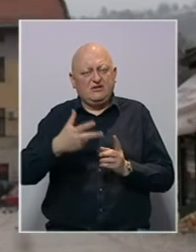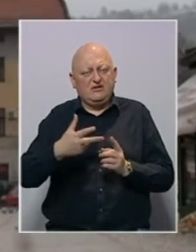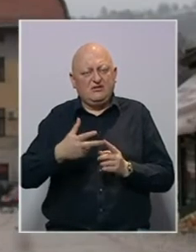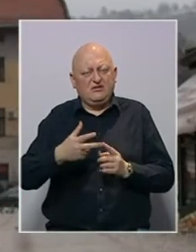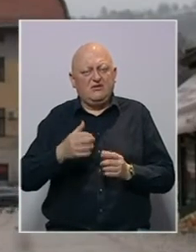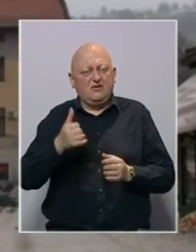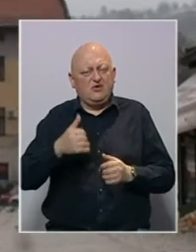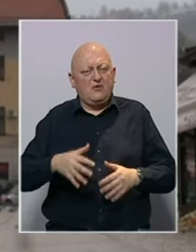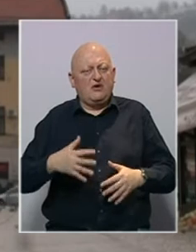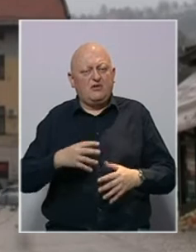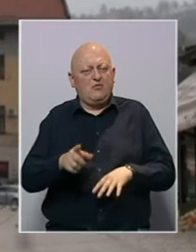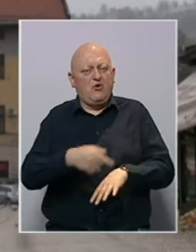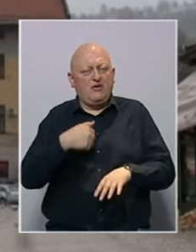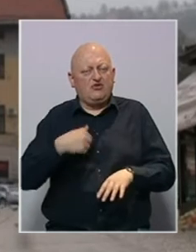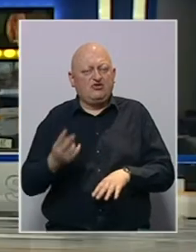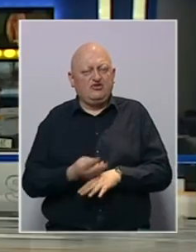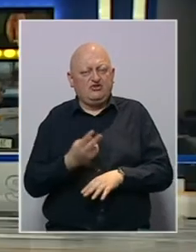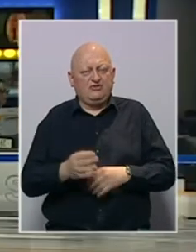prijatan boravak u našoj zemlji.